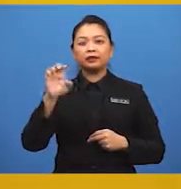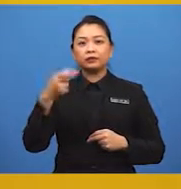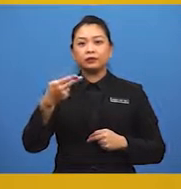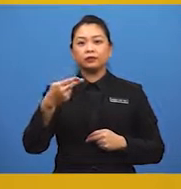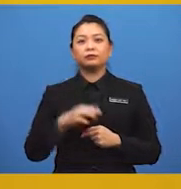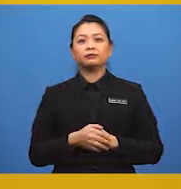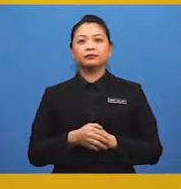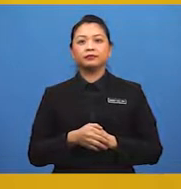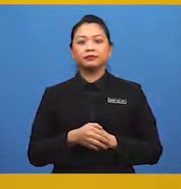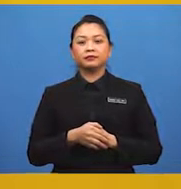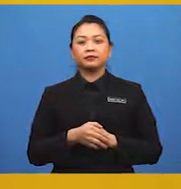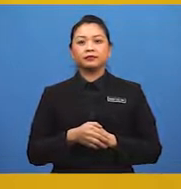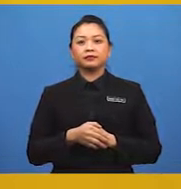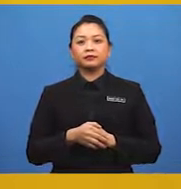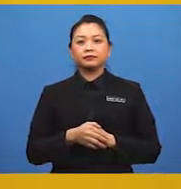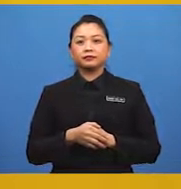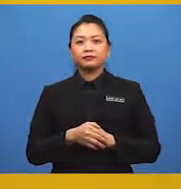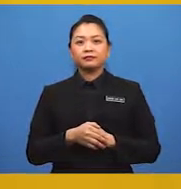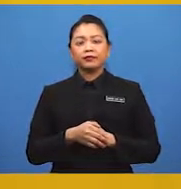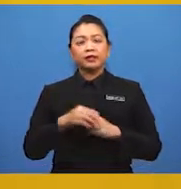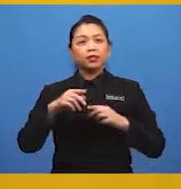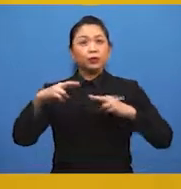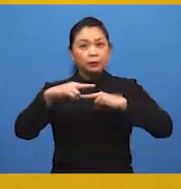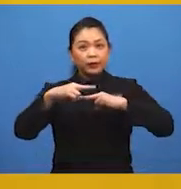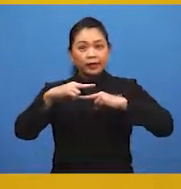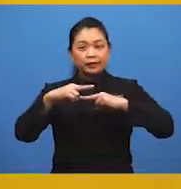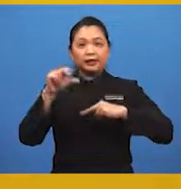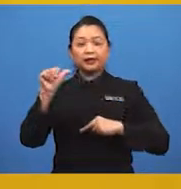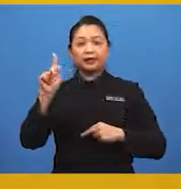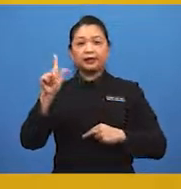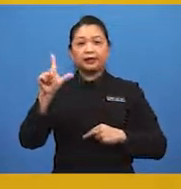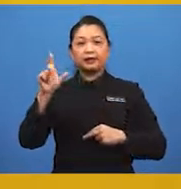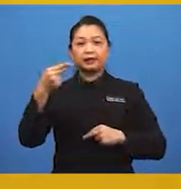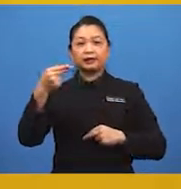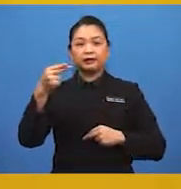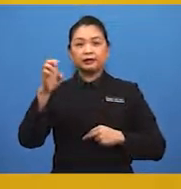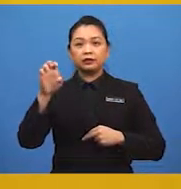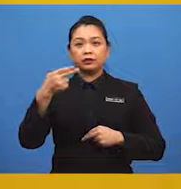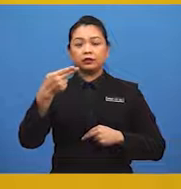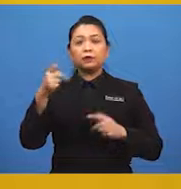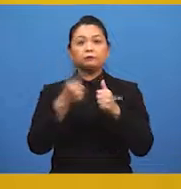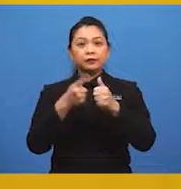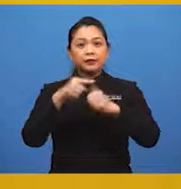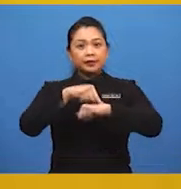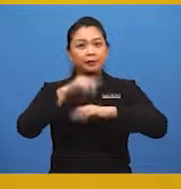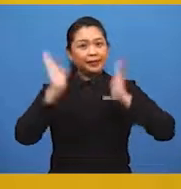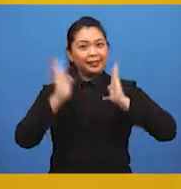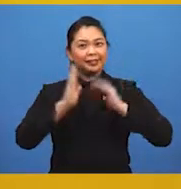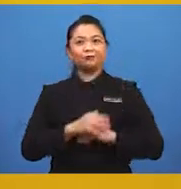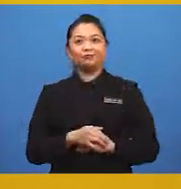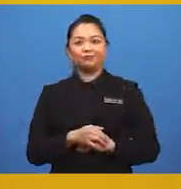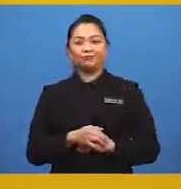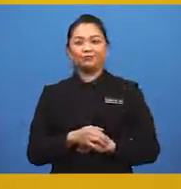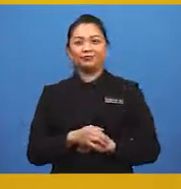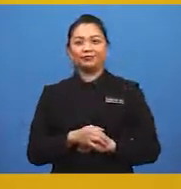Ampang Kuala Lumpur Elevated Highway. Lebuh raya aklih merupakan lebuh raya bertingkat pertama di